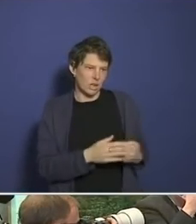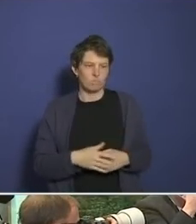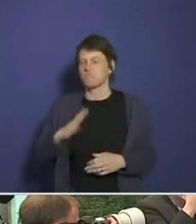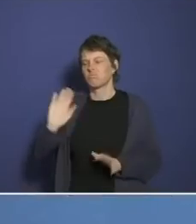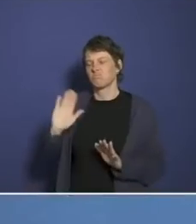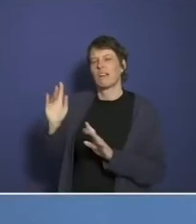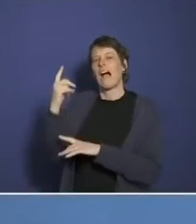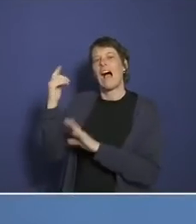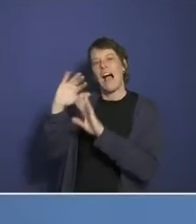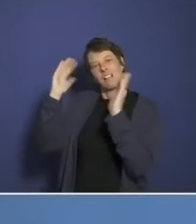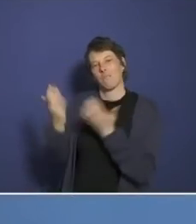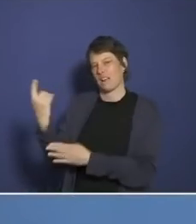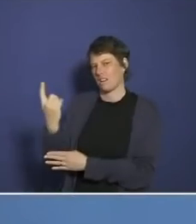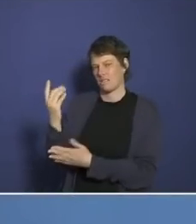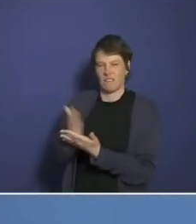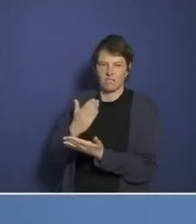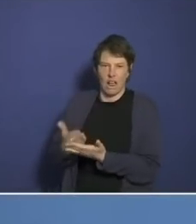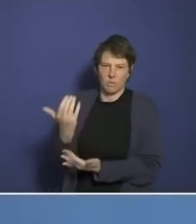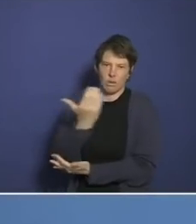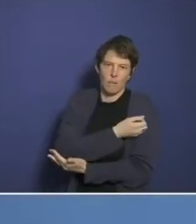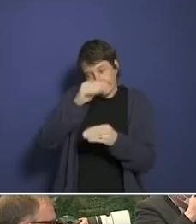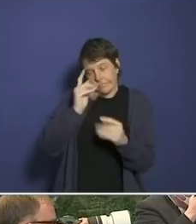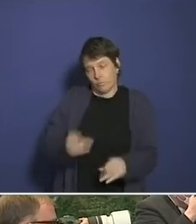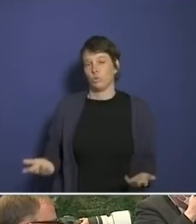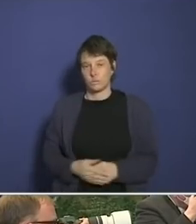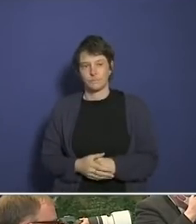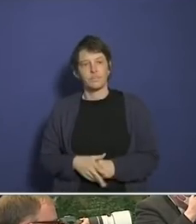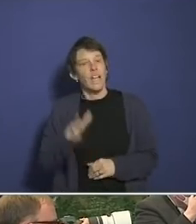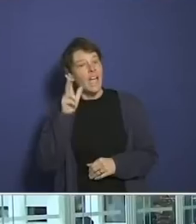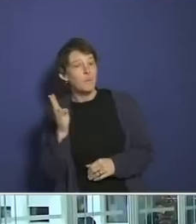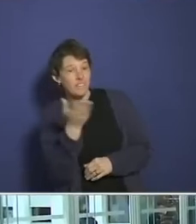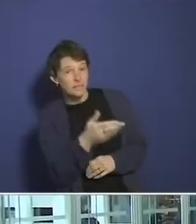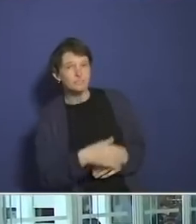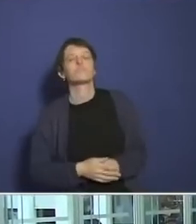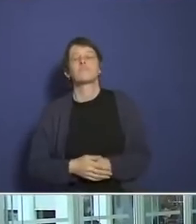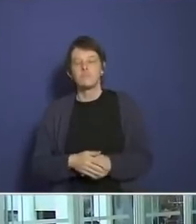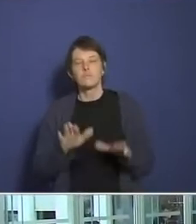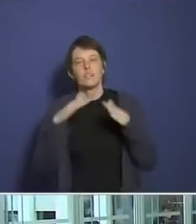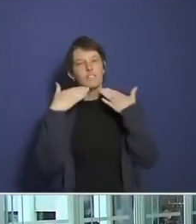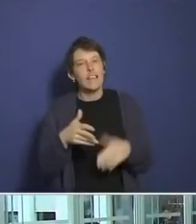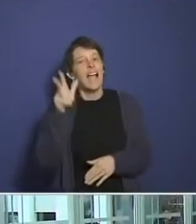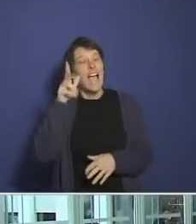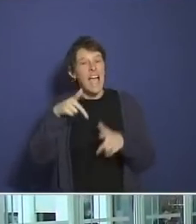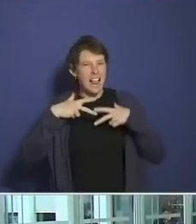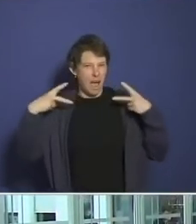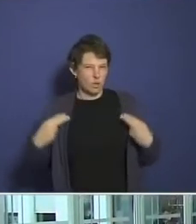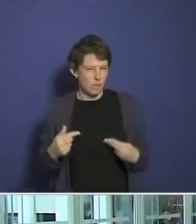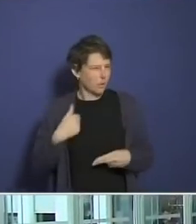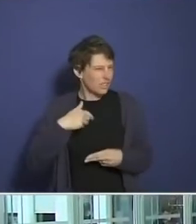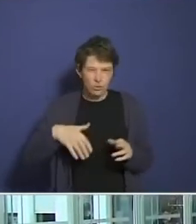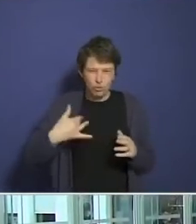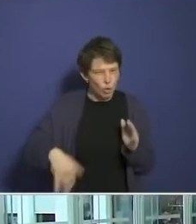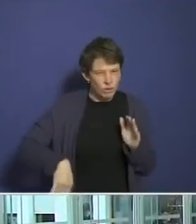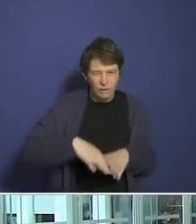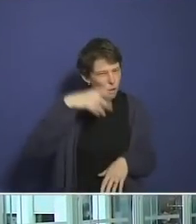aber doch eigentlich, Herr Wieler, wenn es um die Gesundheit geht, warum kommentieren Sie das nicht? Ja, vielen Dank, Herr Lauterbach. Weil ich es noch nicht ganz verstanden habe,